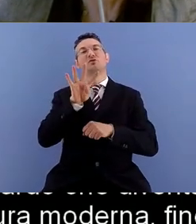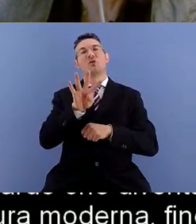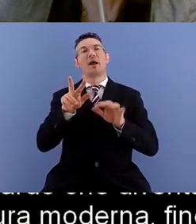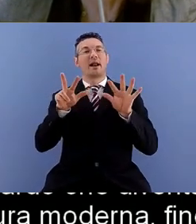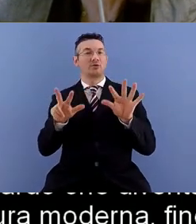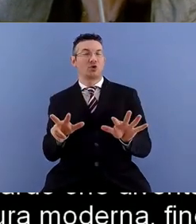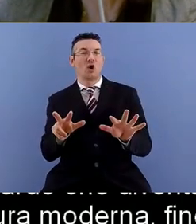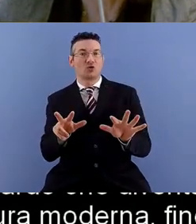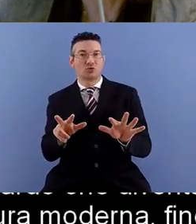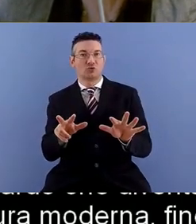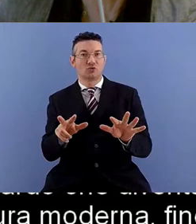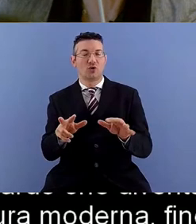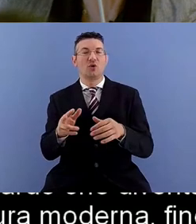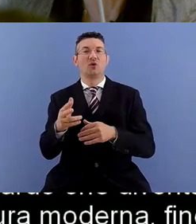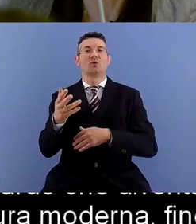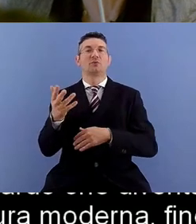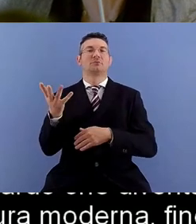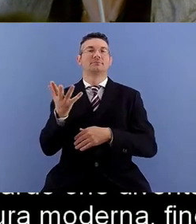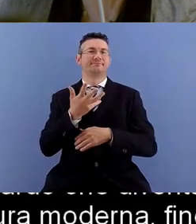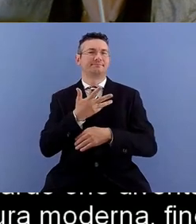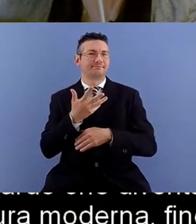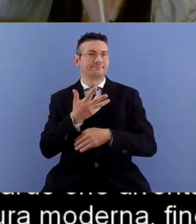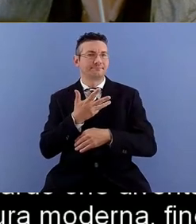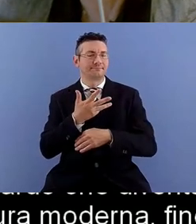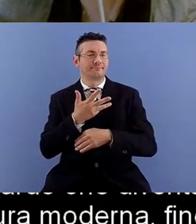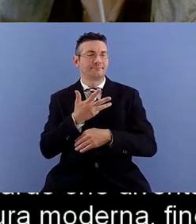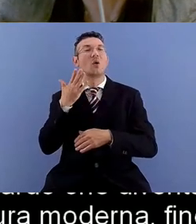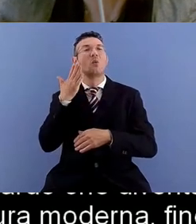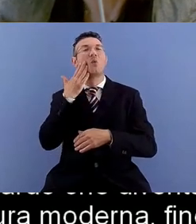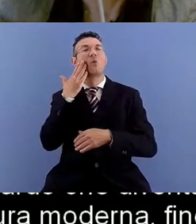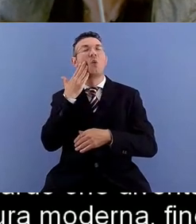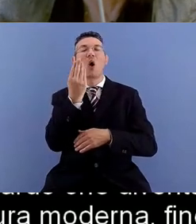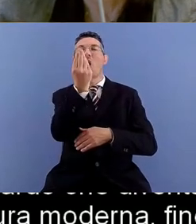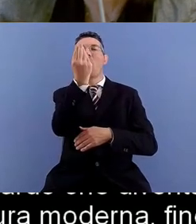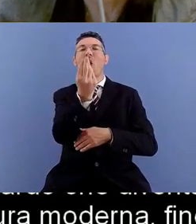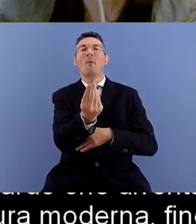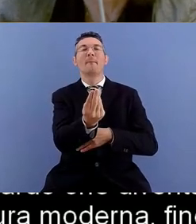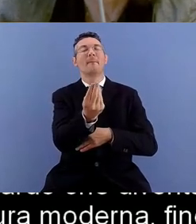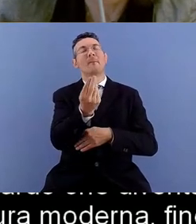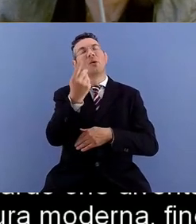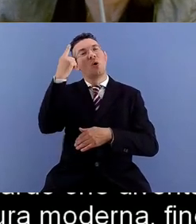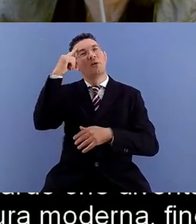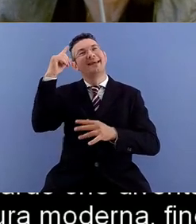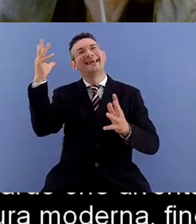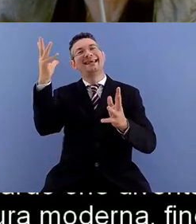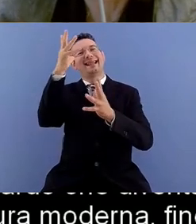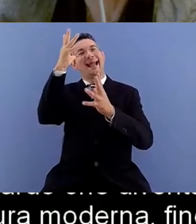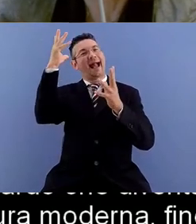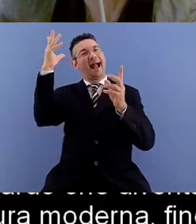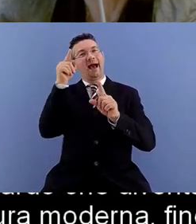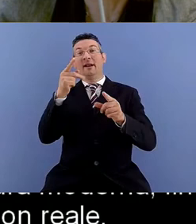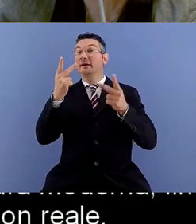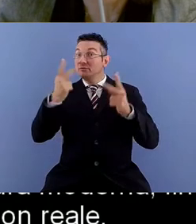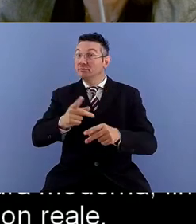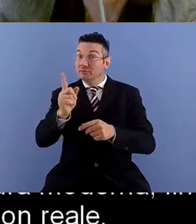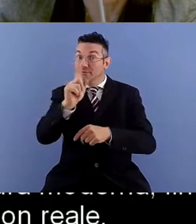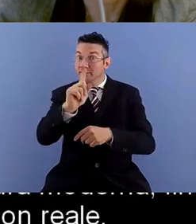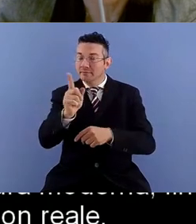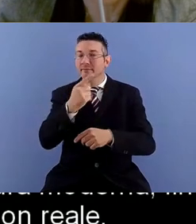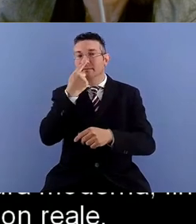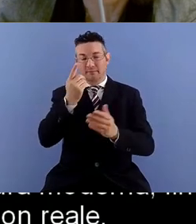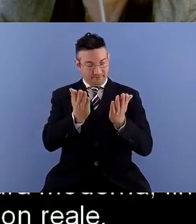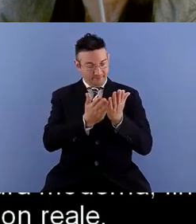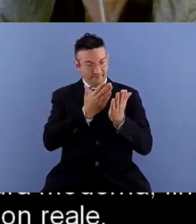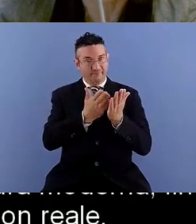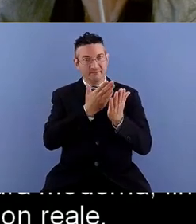a un uomo ideale non reale e la manualistica che segue